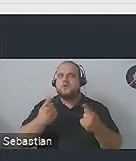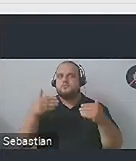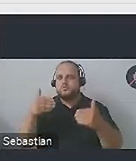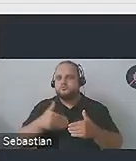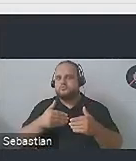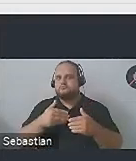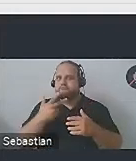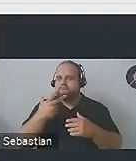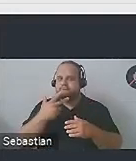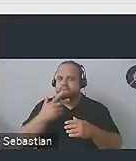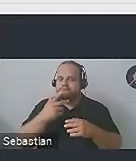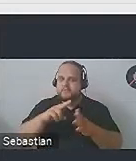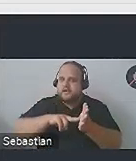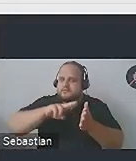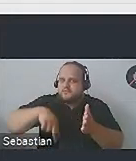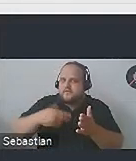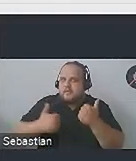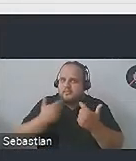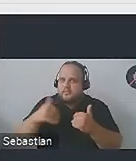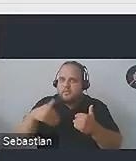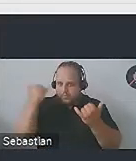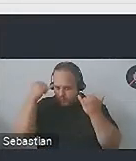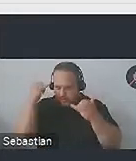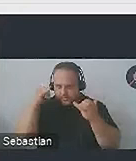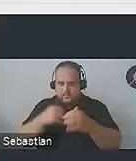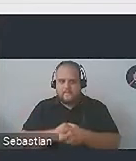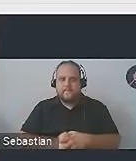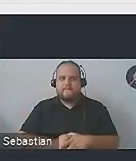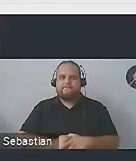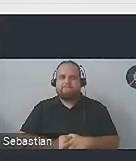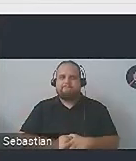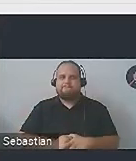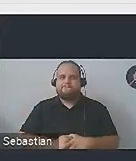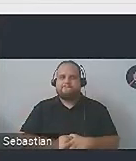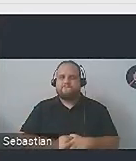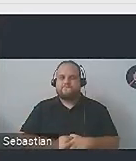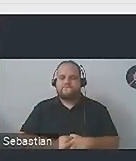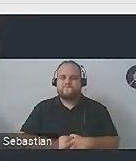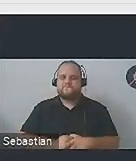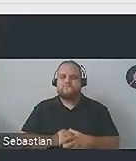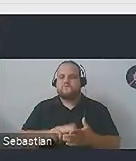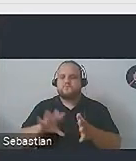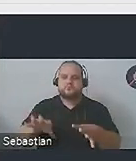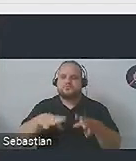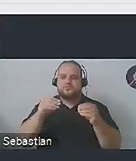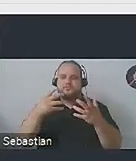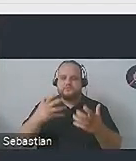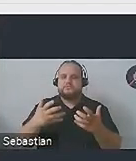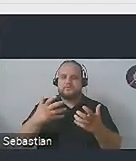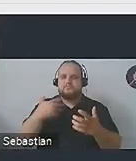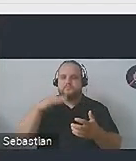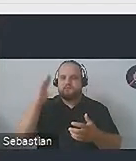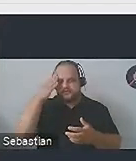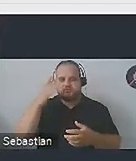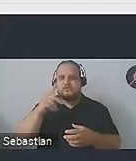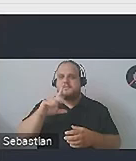unikać. Dobra, więc taki jest plan i rozkład jazdy. Ale na początek ja bym chciała co nieco wiedzieć o tym, kim Państwo